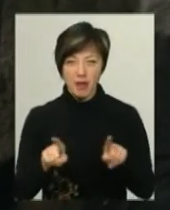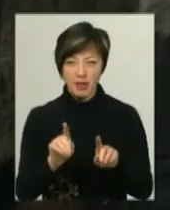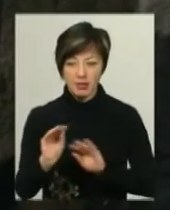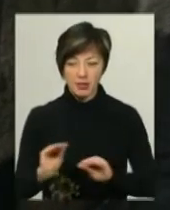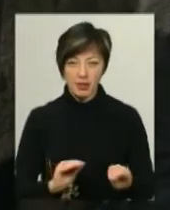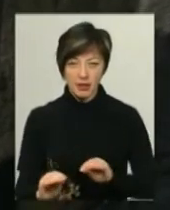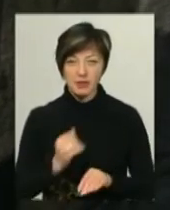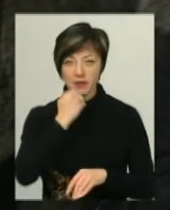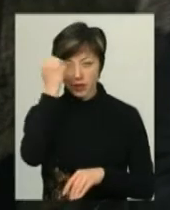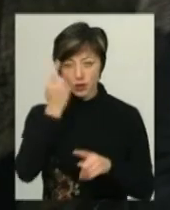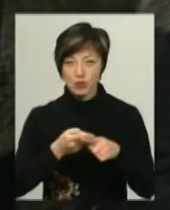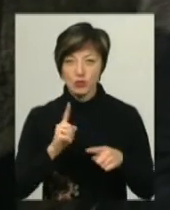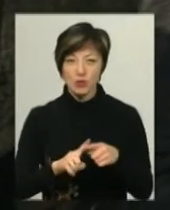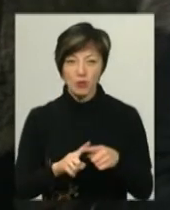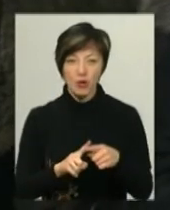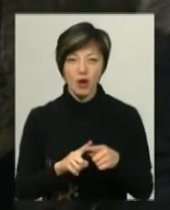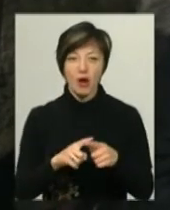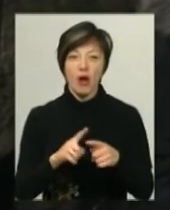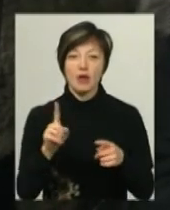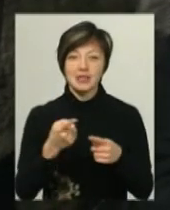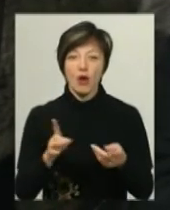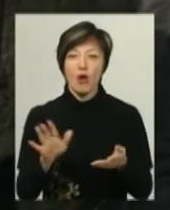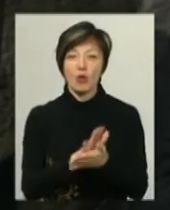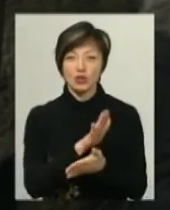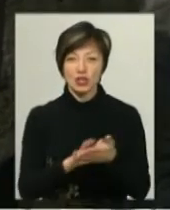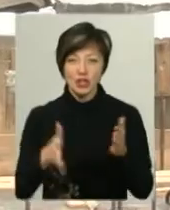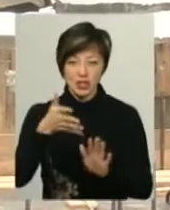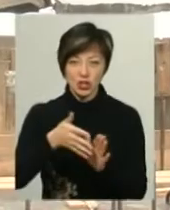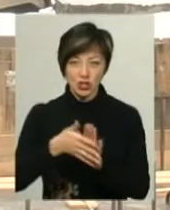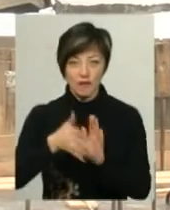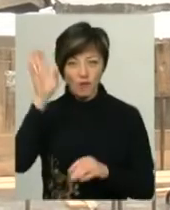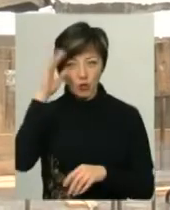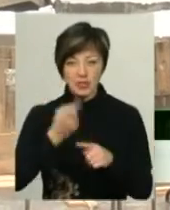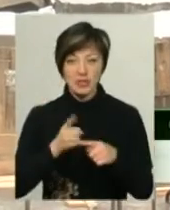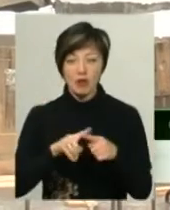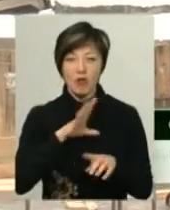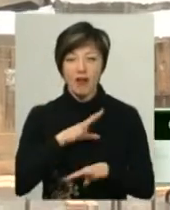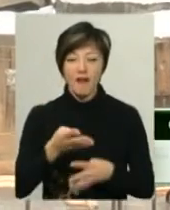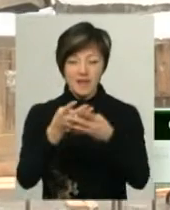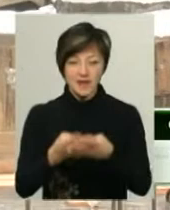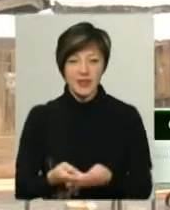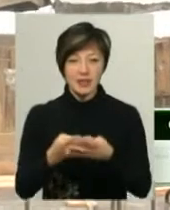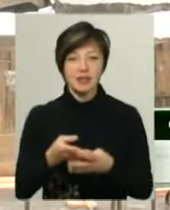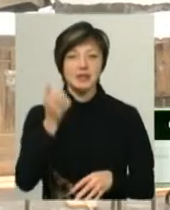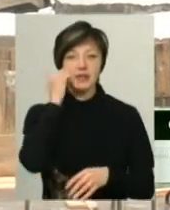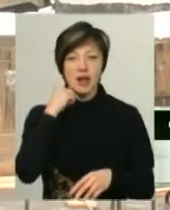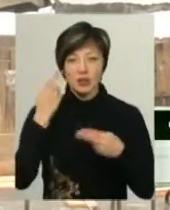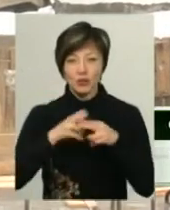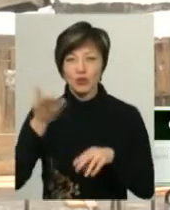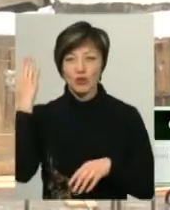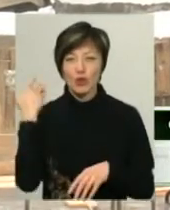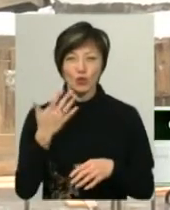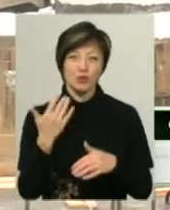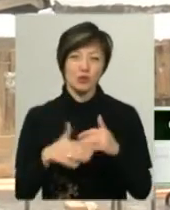Завдяки цьому утворюються бактерії, які і очищають стічні води. Це була фільтрація, це стара технологія, яка вже себе